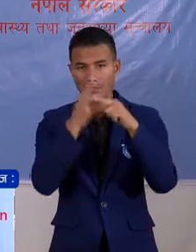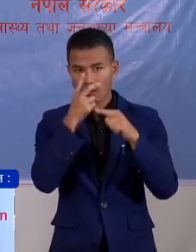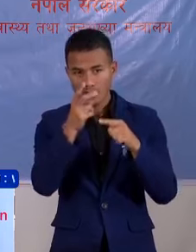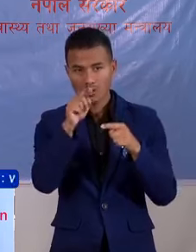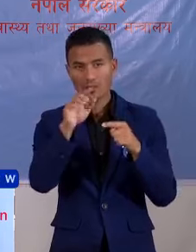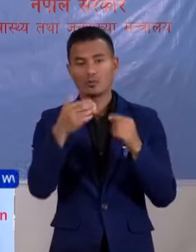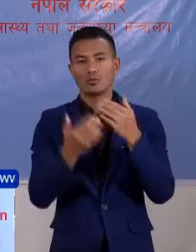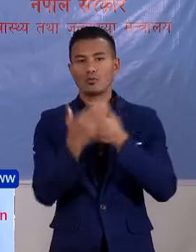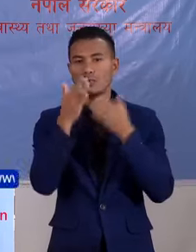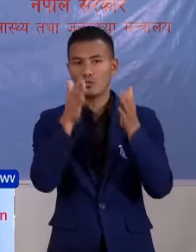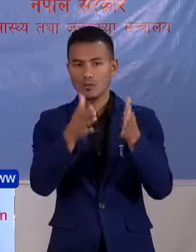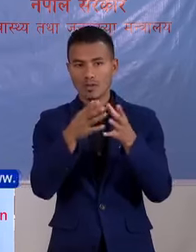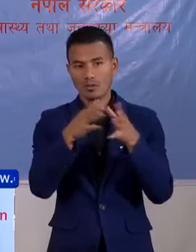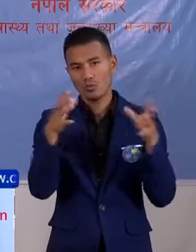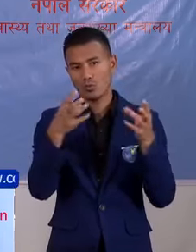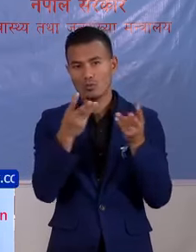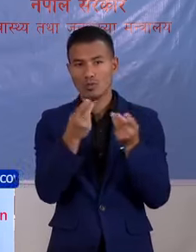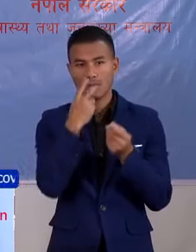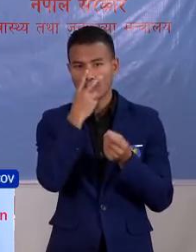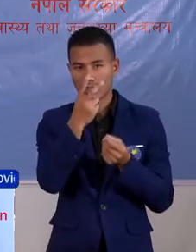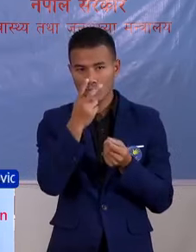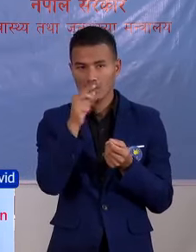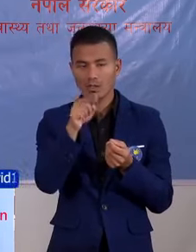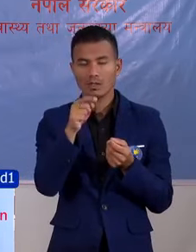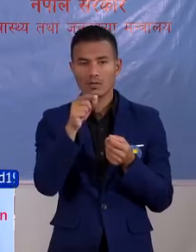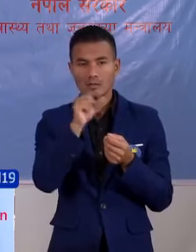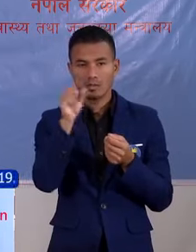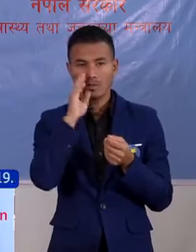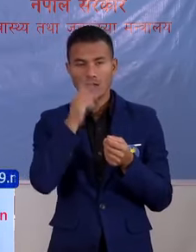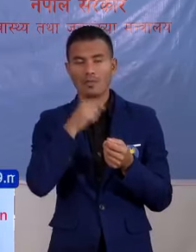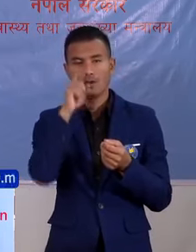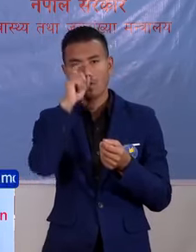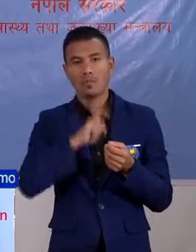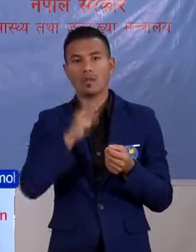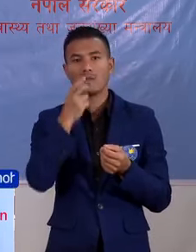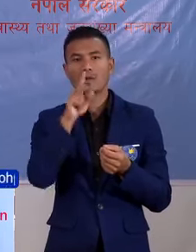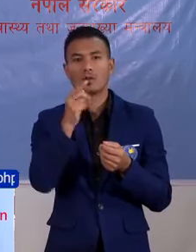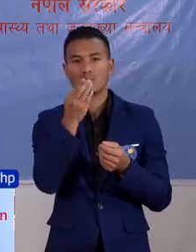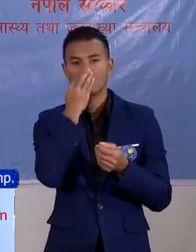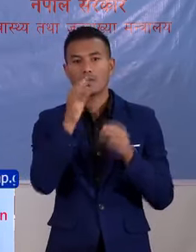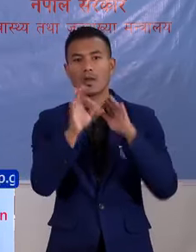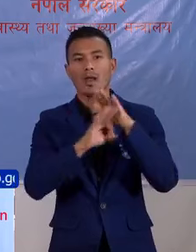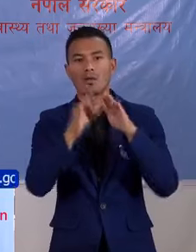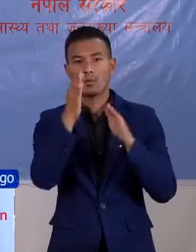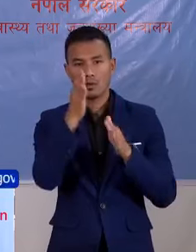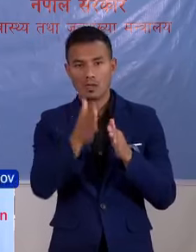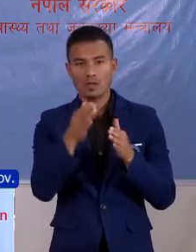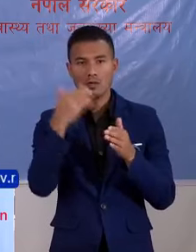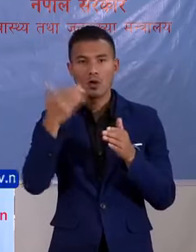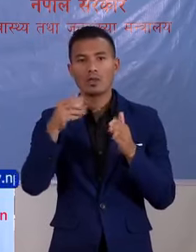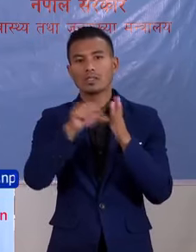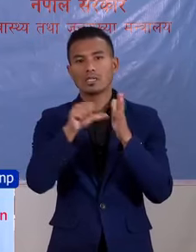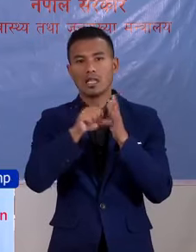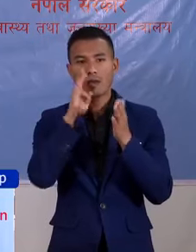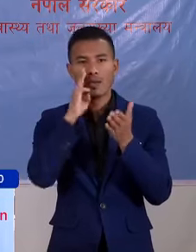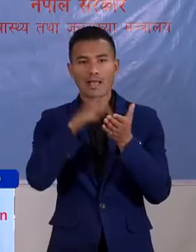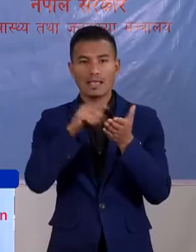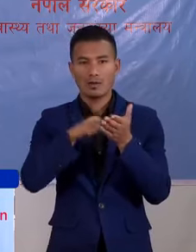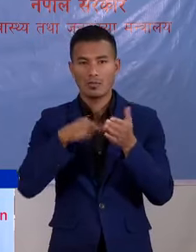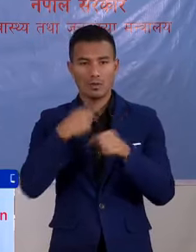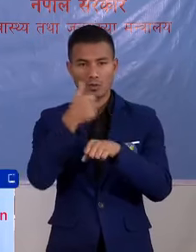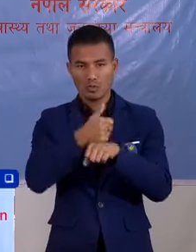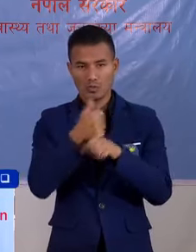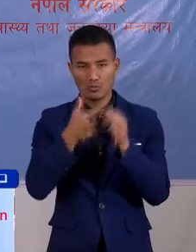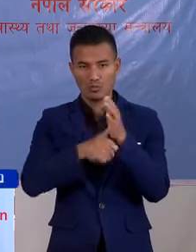तैसकी उदेफूर्मा ठूलो संखिया माजुन पोजिटिव देखियो इस पर दिम अत्नते हामी गमीर होया यह मुस्लिम आयोगले हर केंद्रा मां मेरो